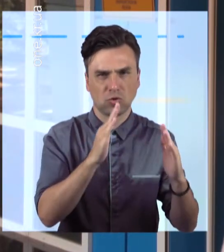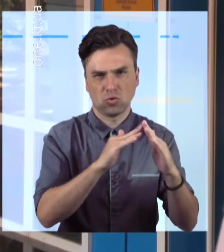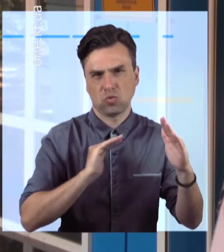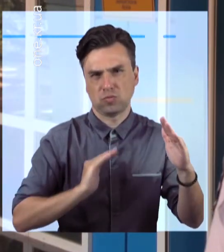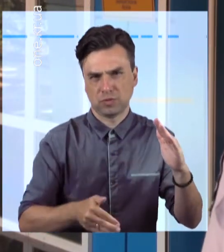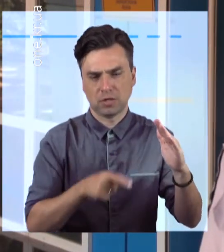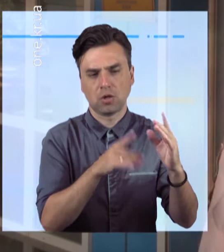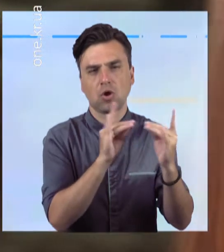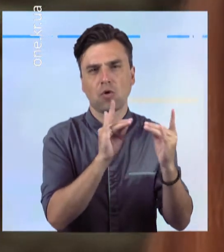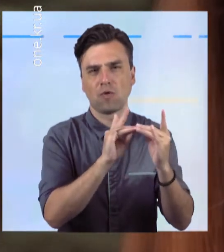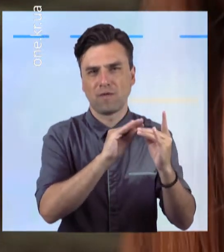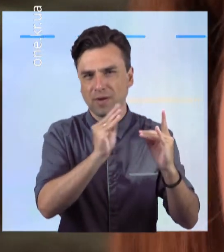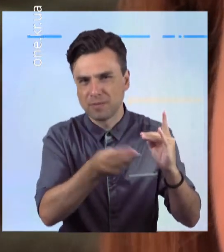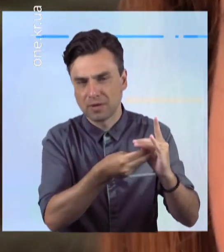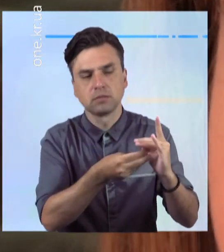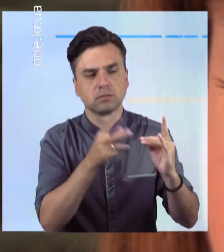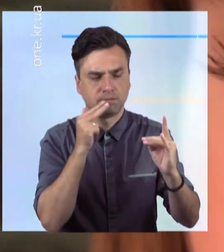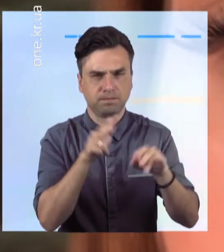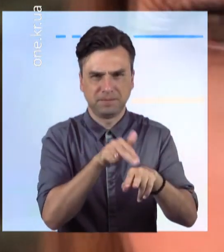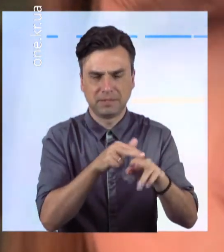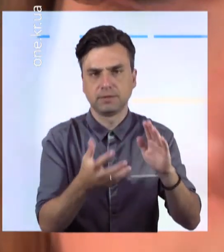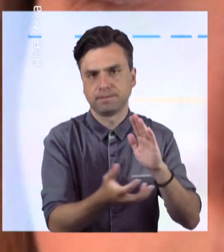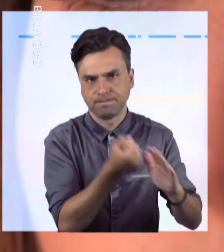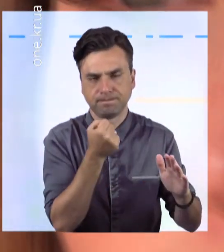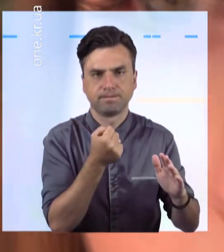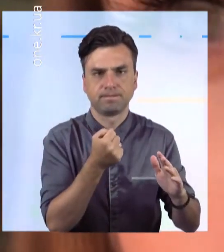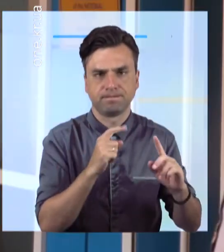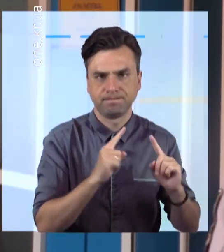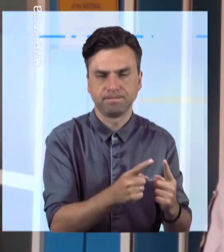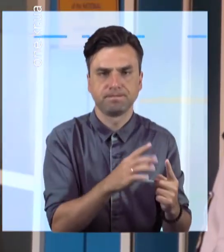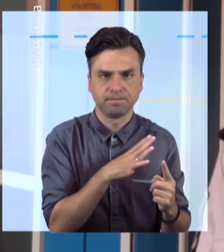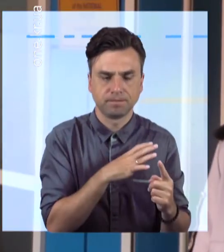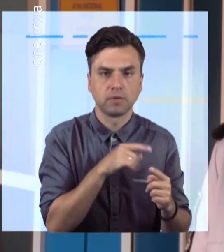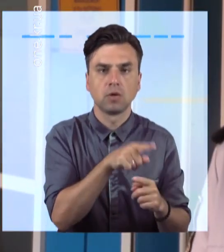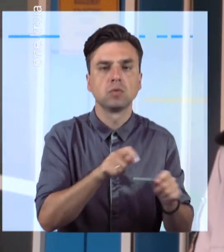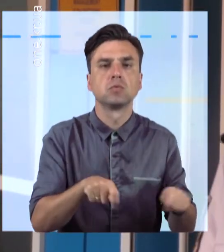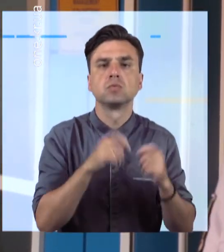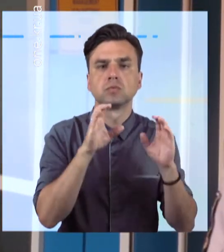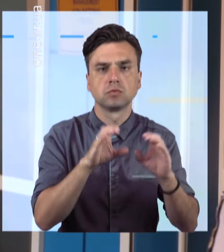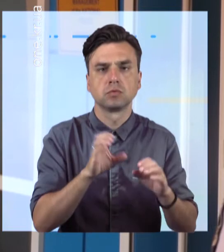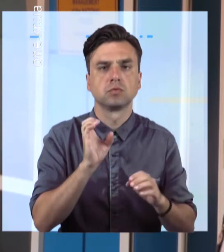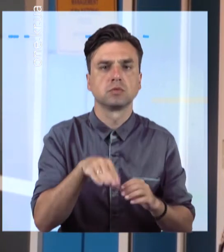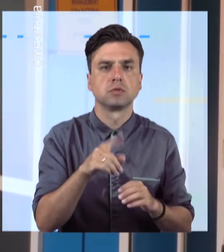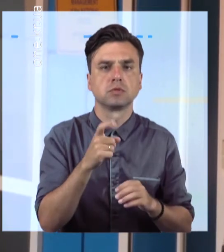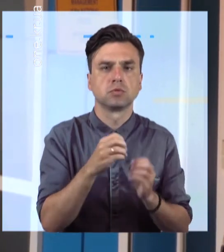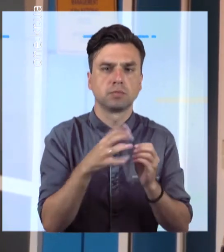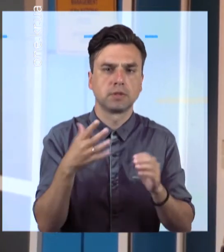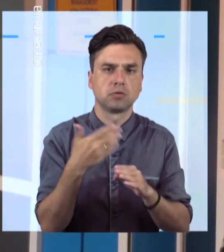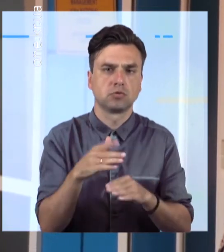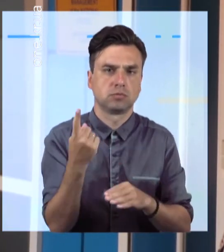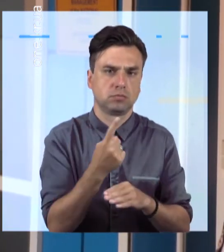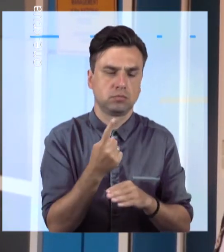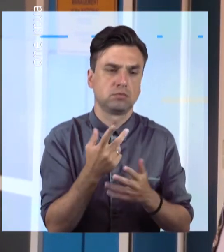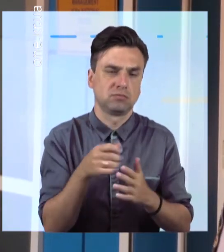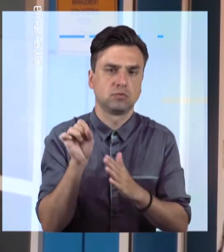Останній переховувався під ліжком. На теперішній час відкрито кримінальне провадження, передбачене частиною першої статті 115 КК України, саме це